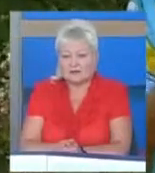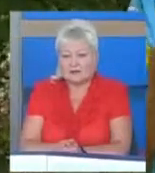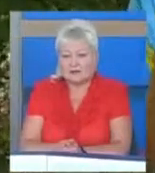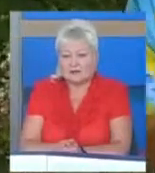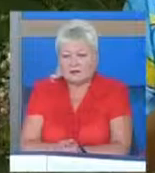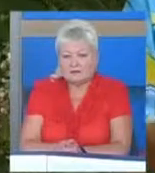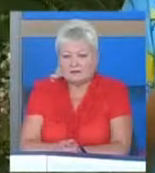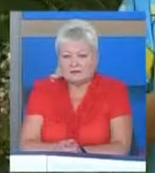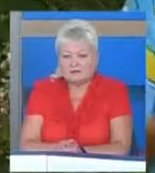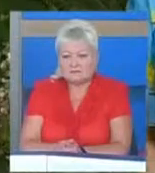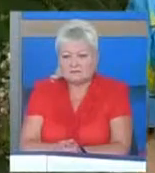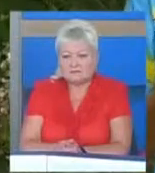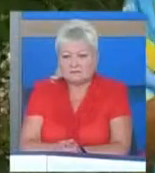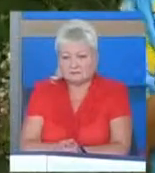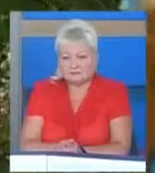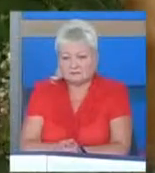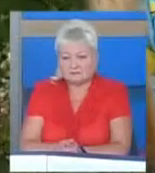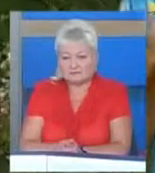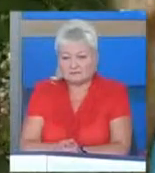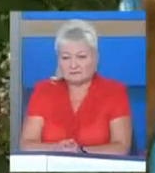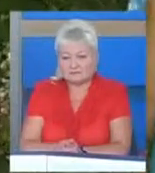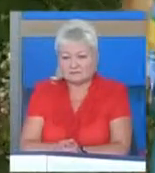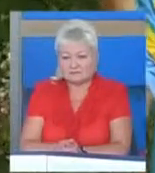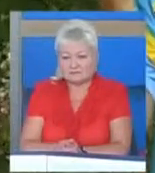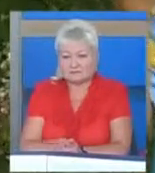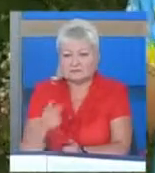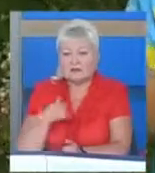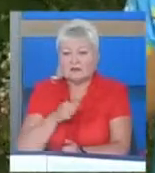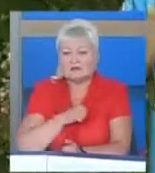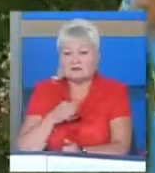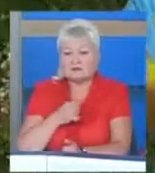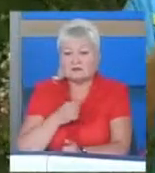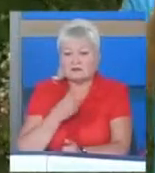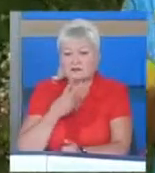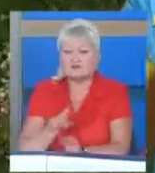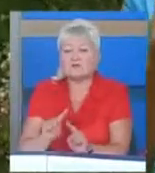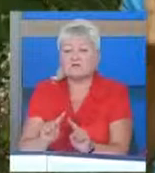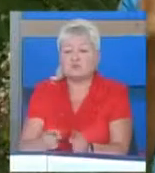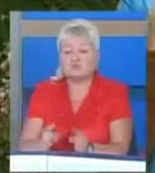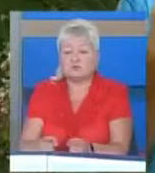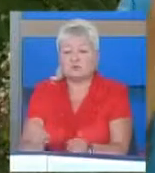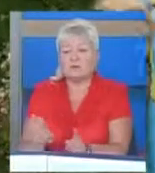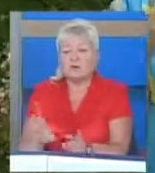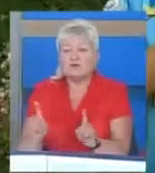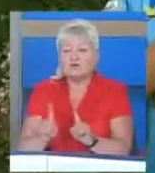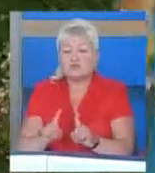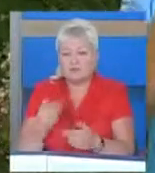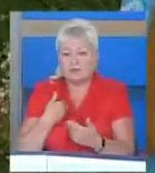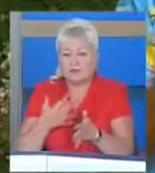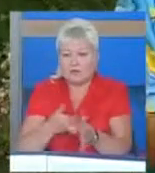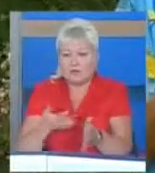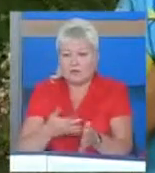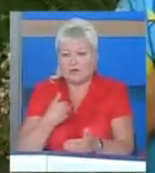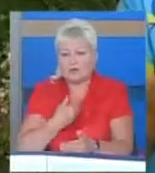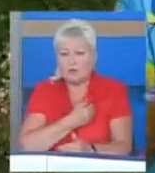спортом не мрію. От я от сама аналізую, чомусь от мене, от секунди, мені щось бракує. От я